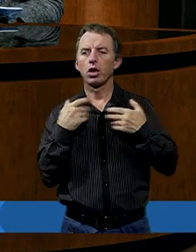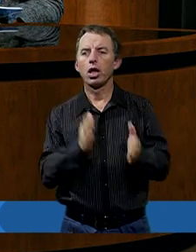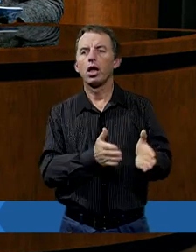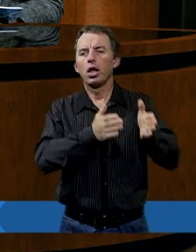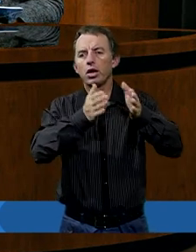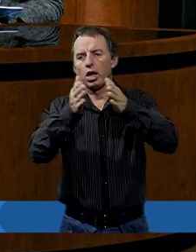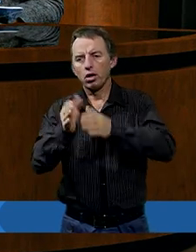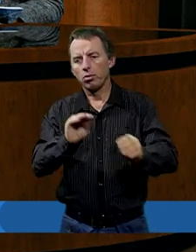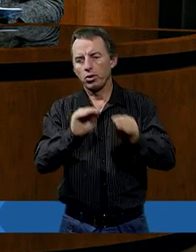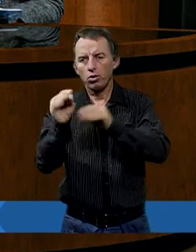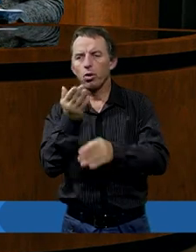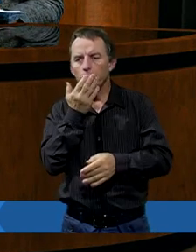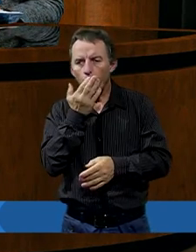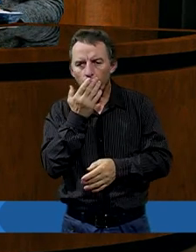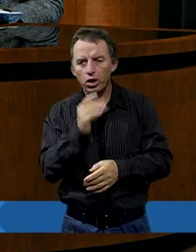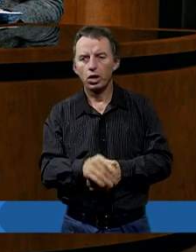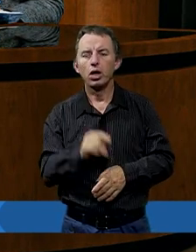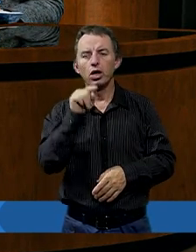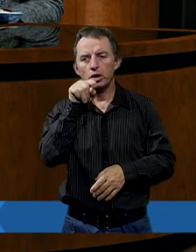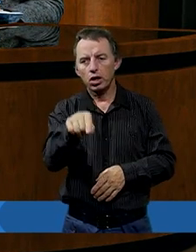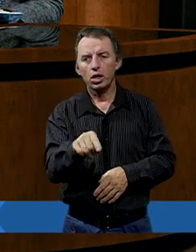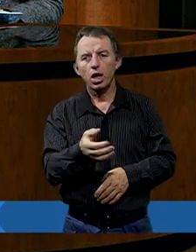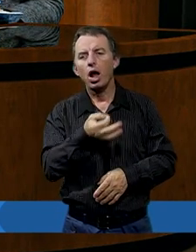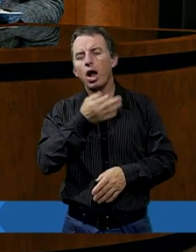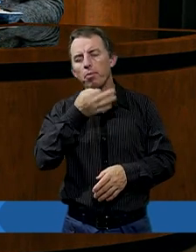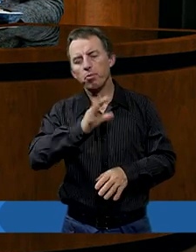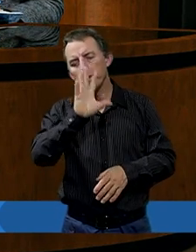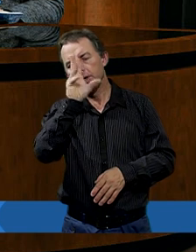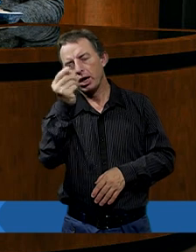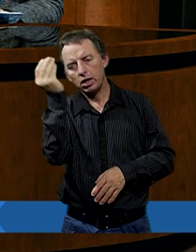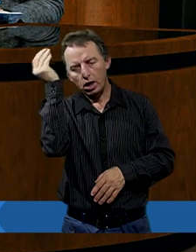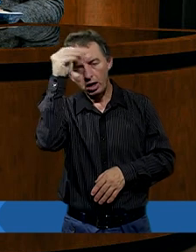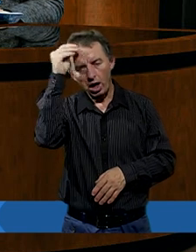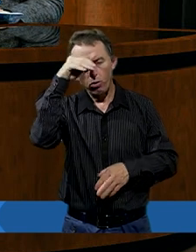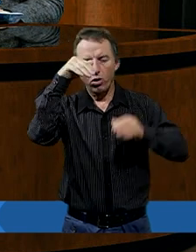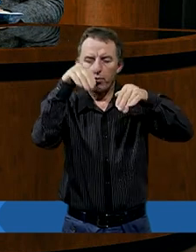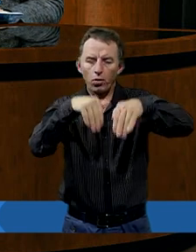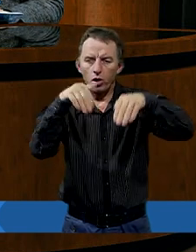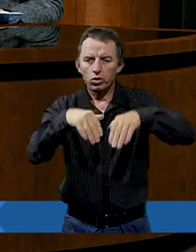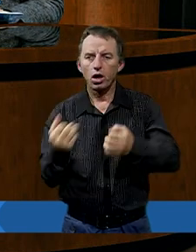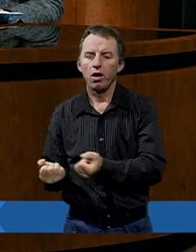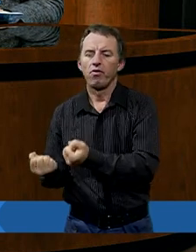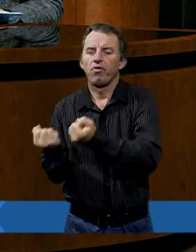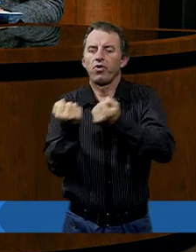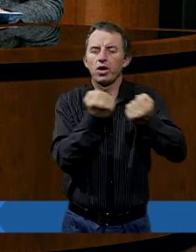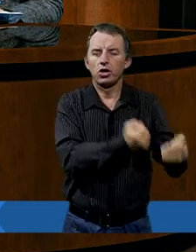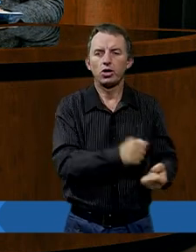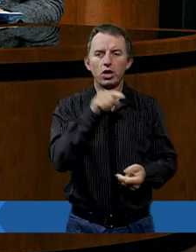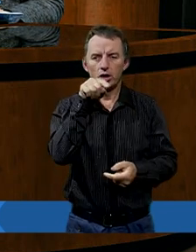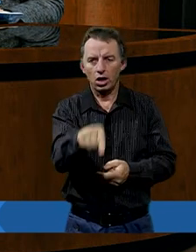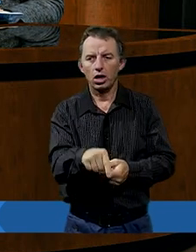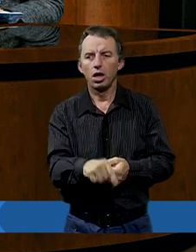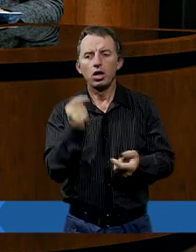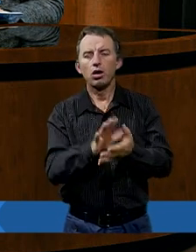następnych rozważaniach o tym mówić, czytając ich mowy, ile pięknych nauk można wynieść z tego, ile